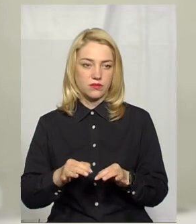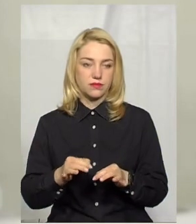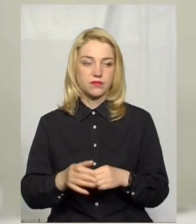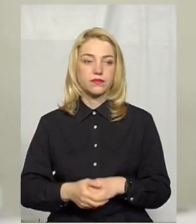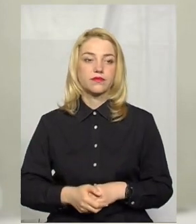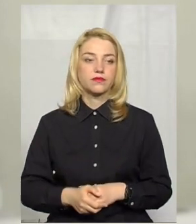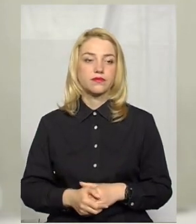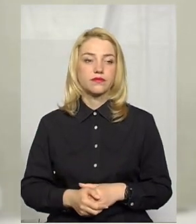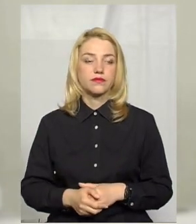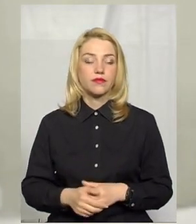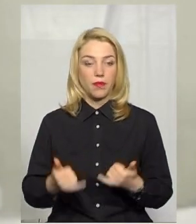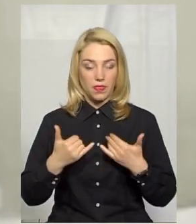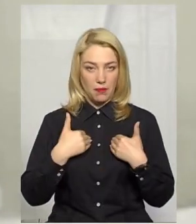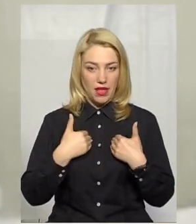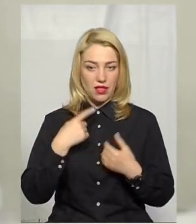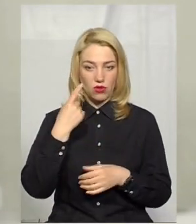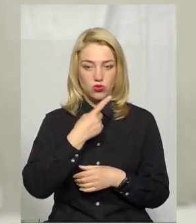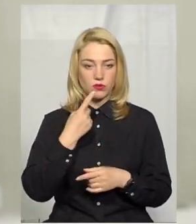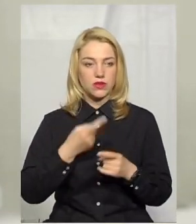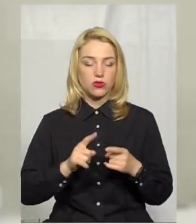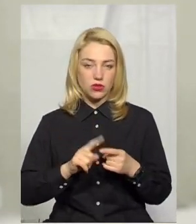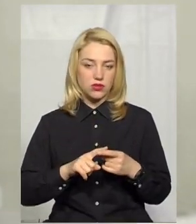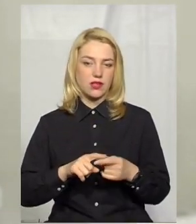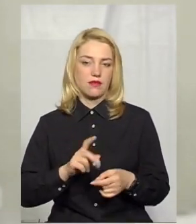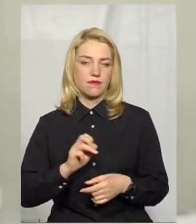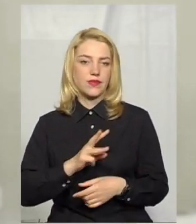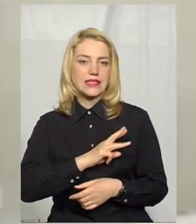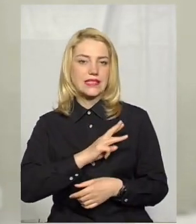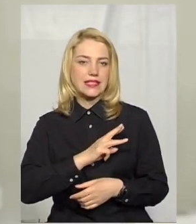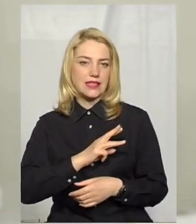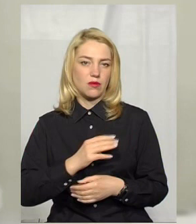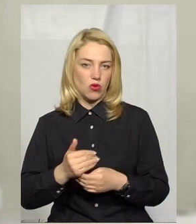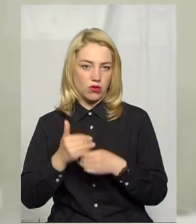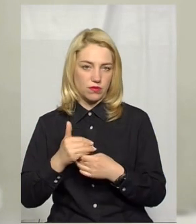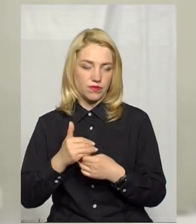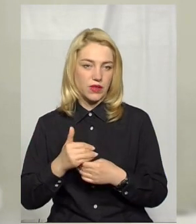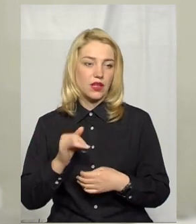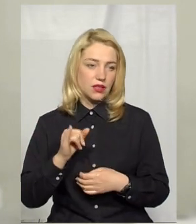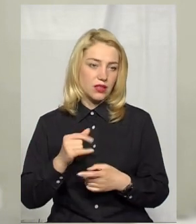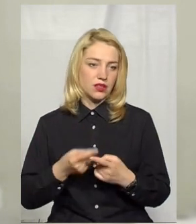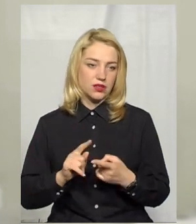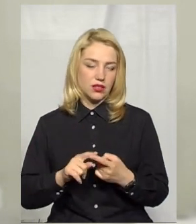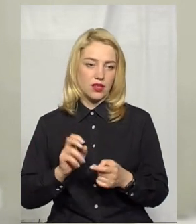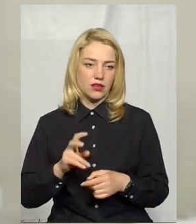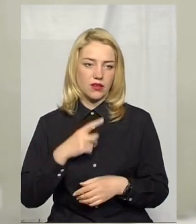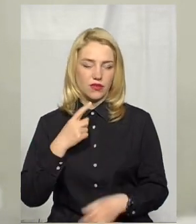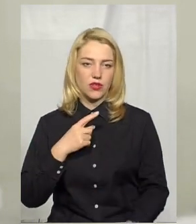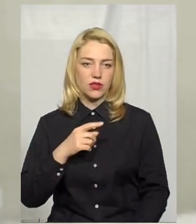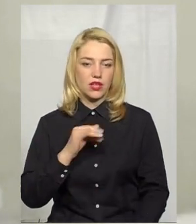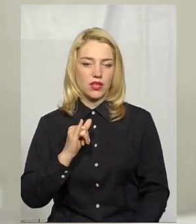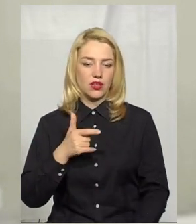Ну Для мене особисто це стимул Для тих Ну як сьогодні згадував Ігор